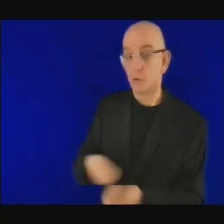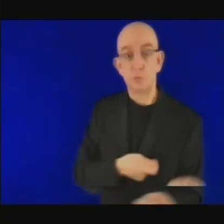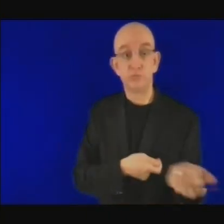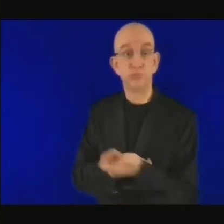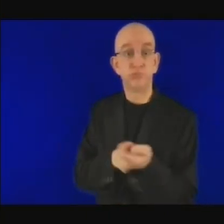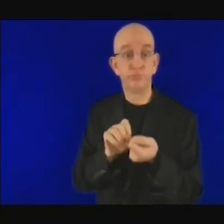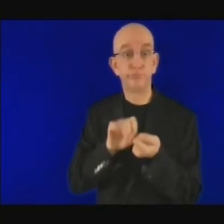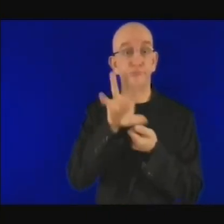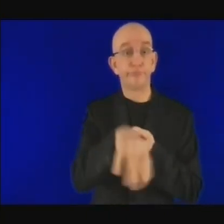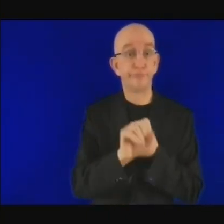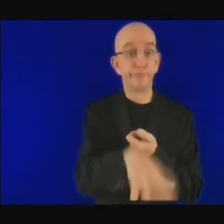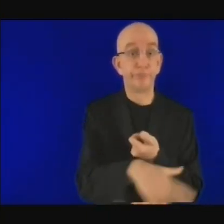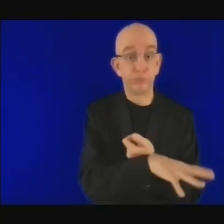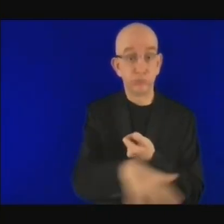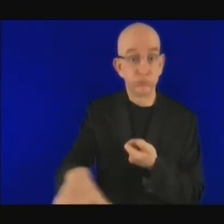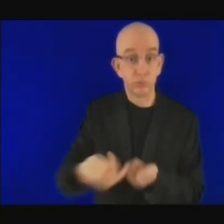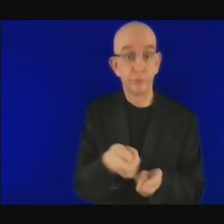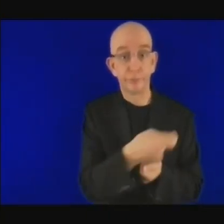par exemple,